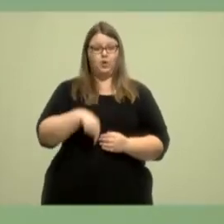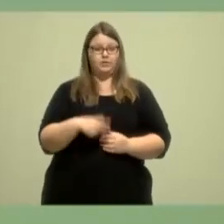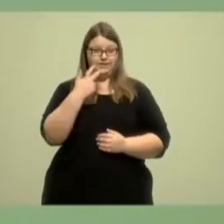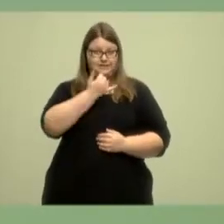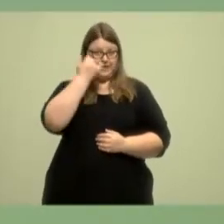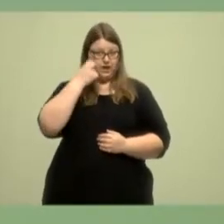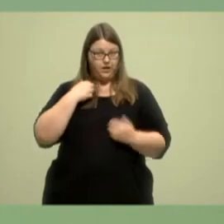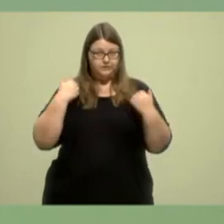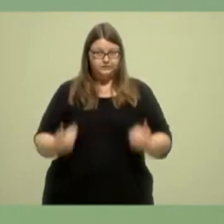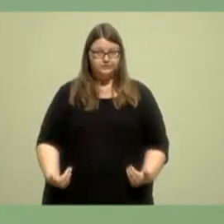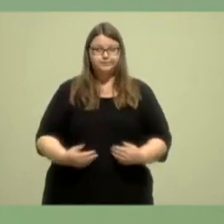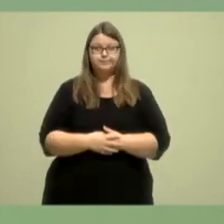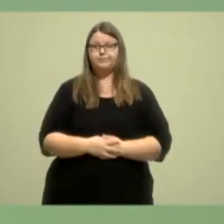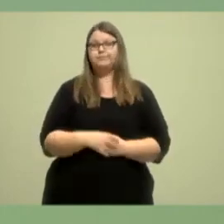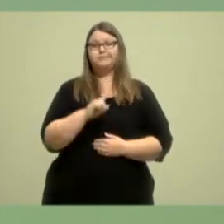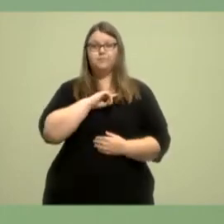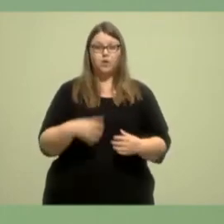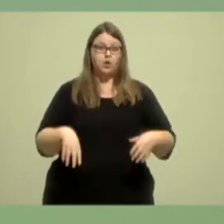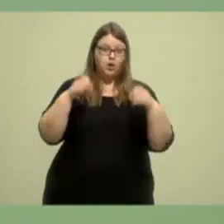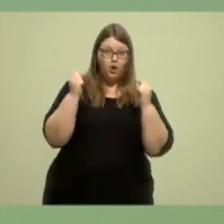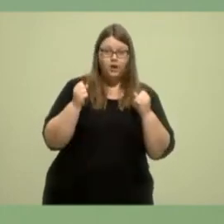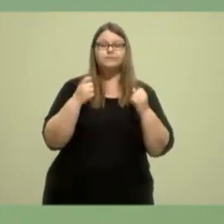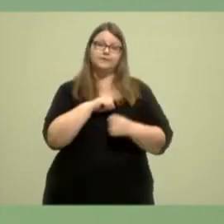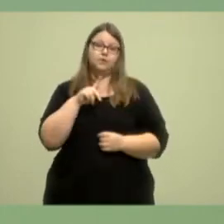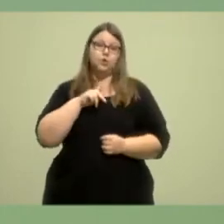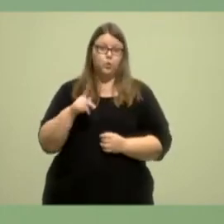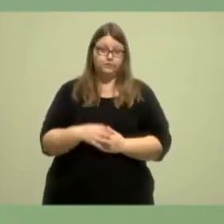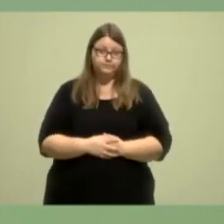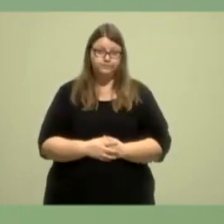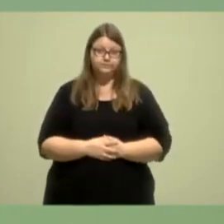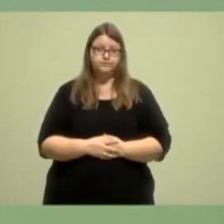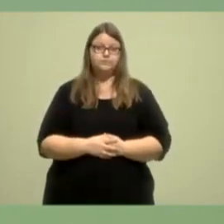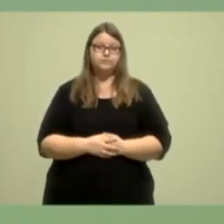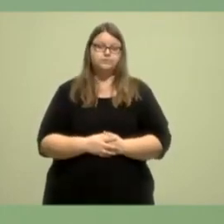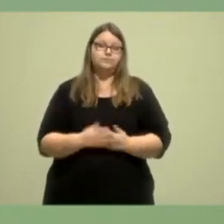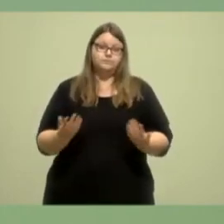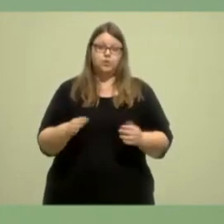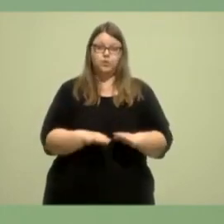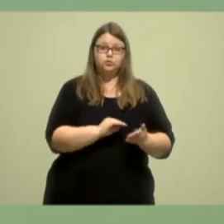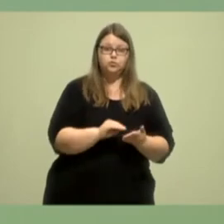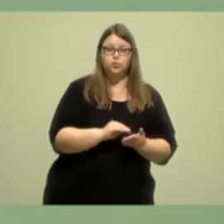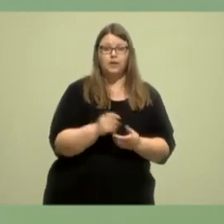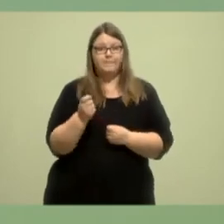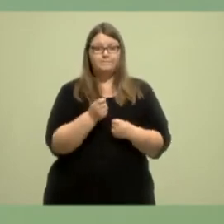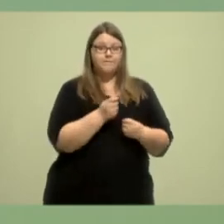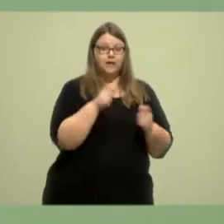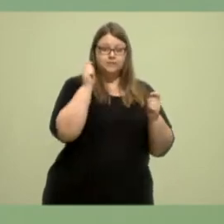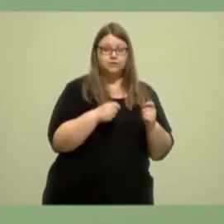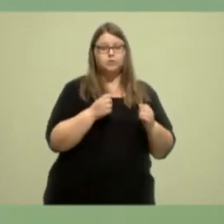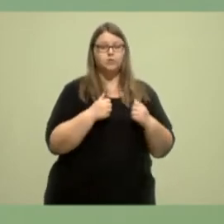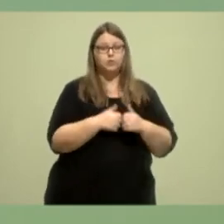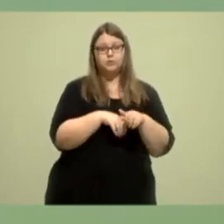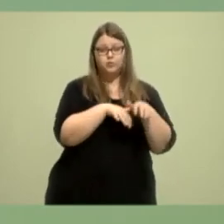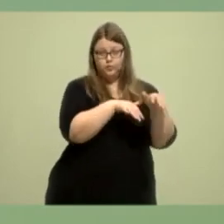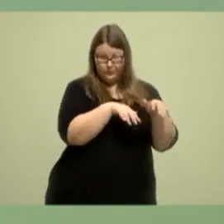Jahre alt, Kölner und Kurde. Und in der Grundschule beim Martinsumzug im November durfte ich immer